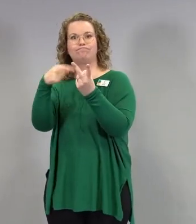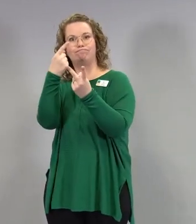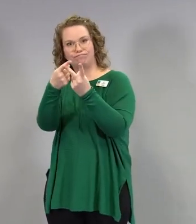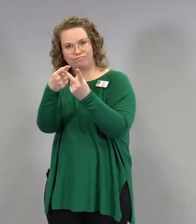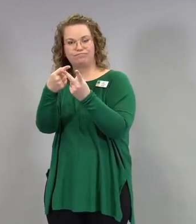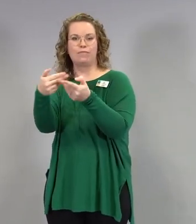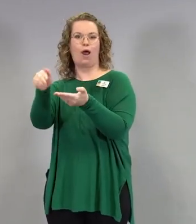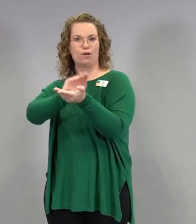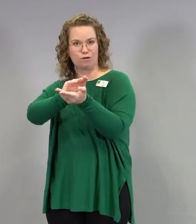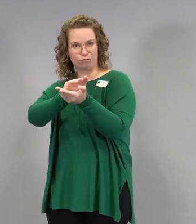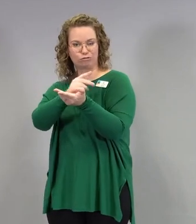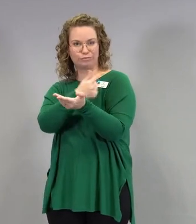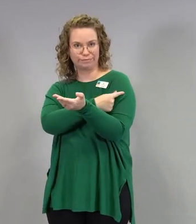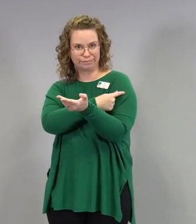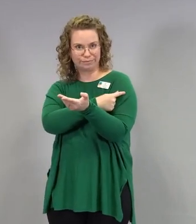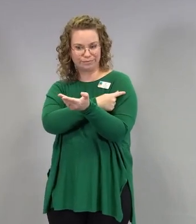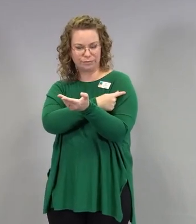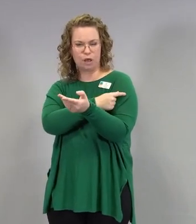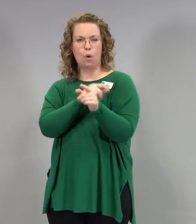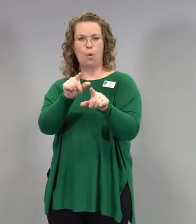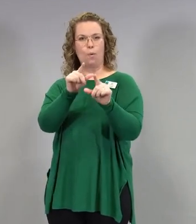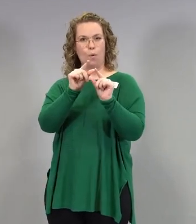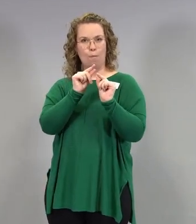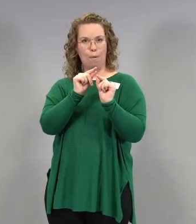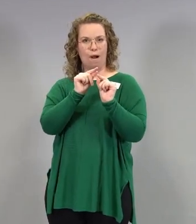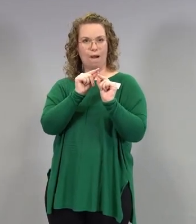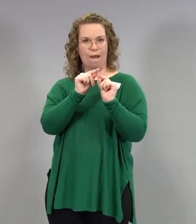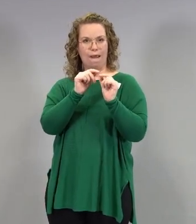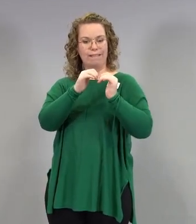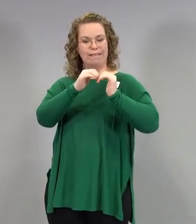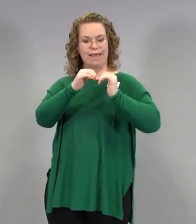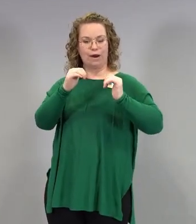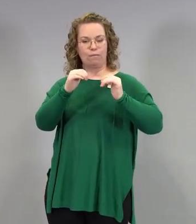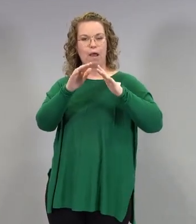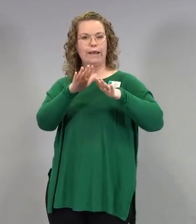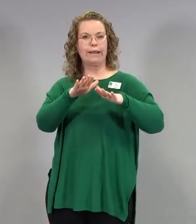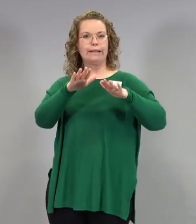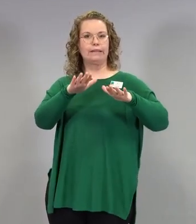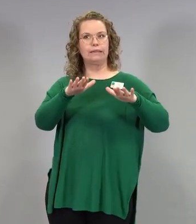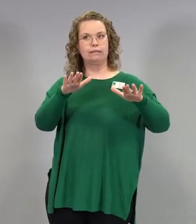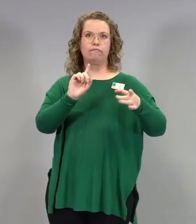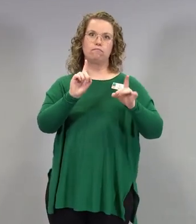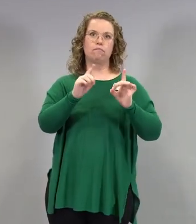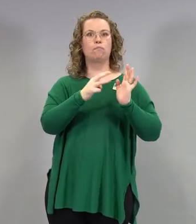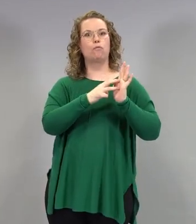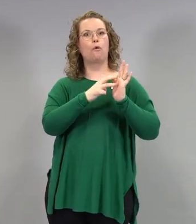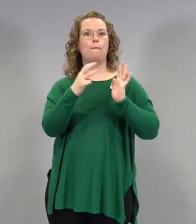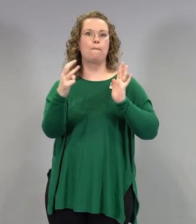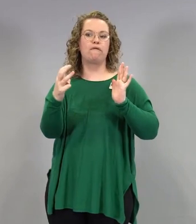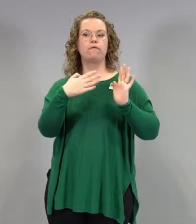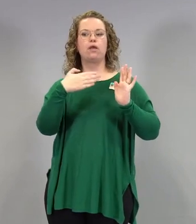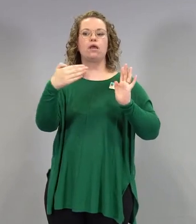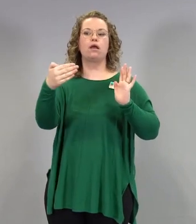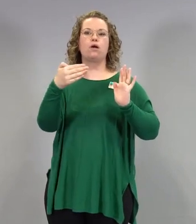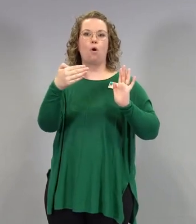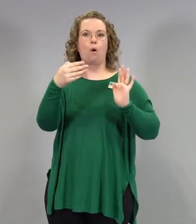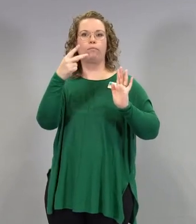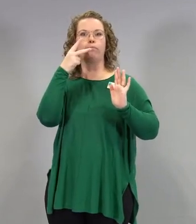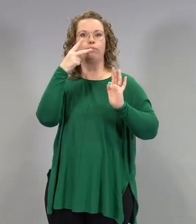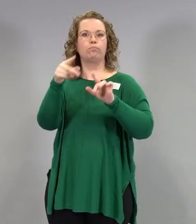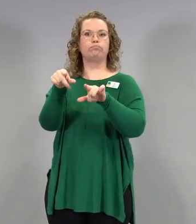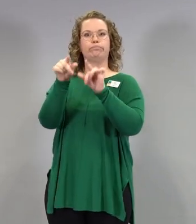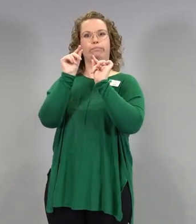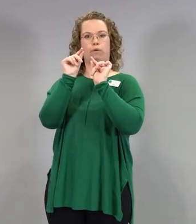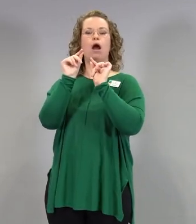näette, että tämä ero tulee hiukan hitaammin tuolta. Se tulee siellä noin kolmen viikon kohdalla, kun ryhdytään näkemään sitä